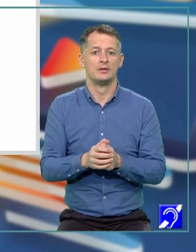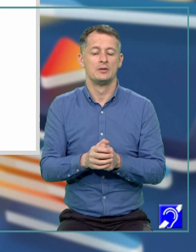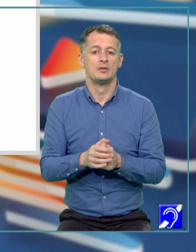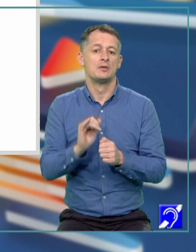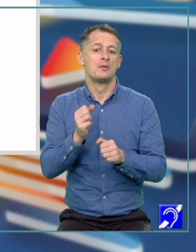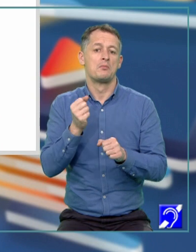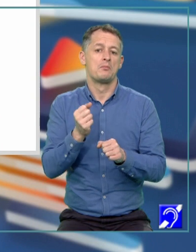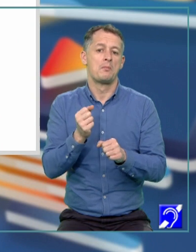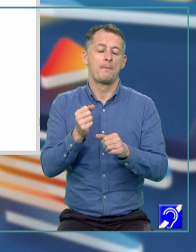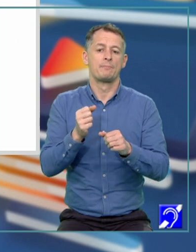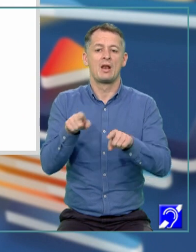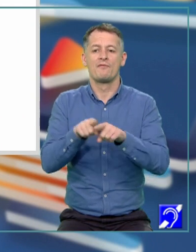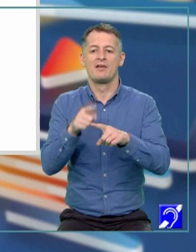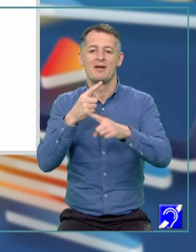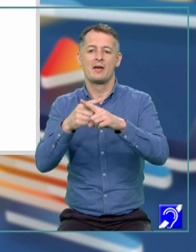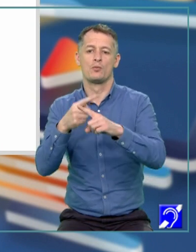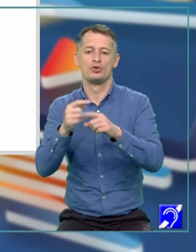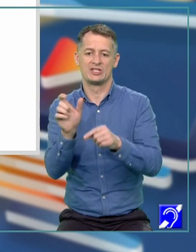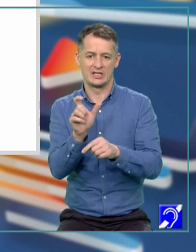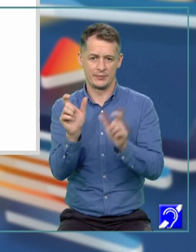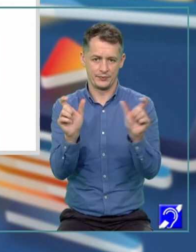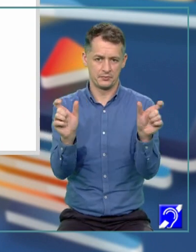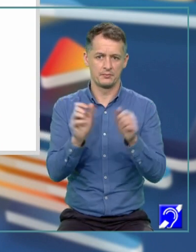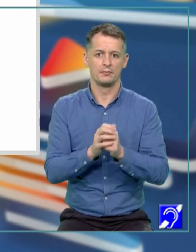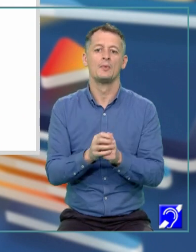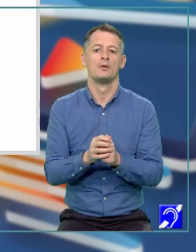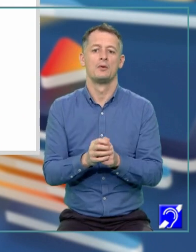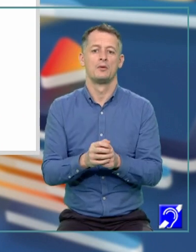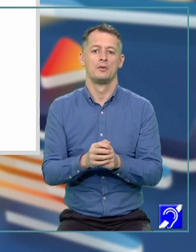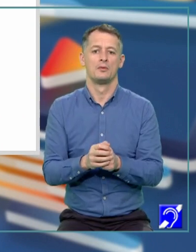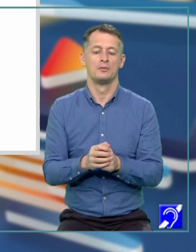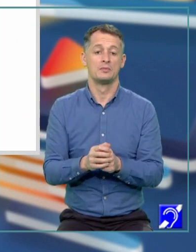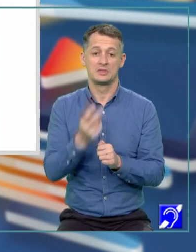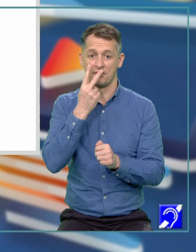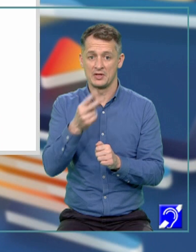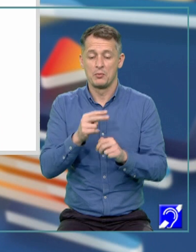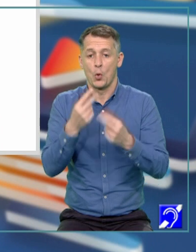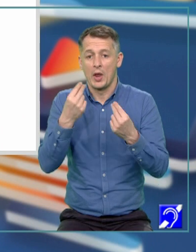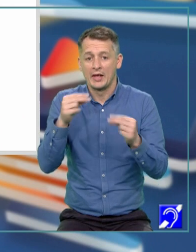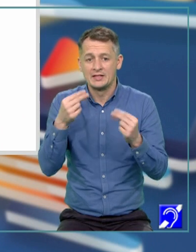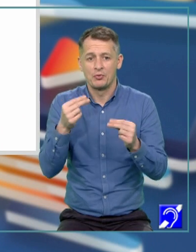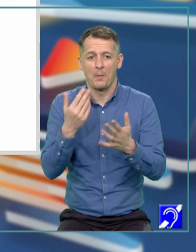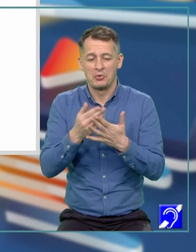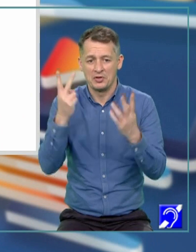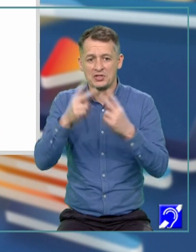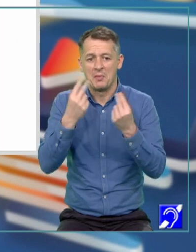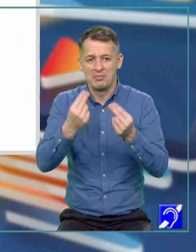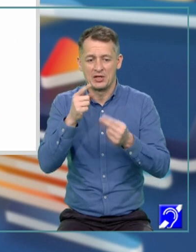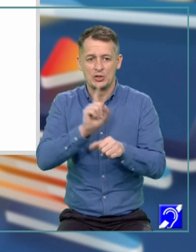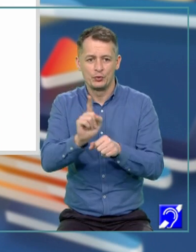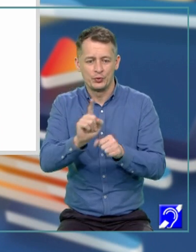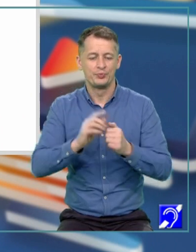produs de factori, de forma A0X plus B0. Haideți să vedem un exemplu pentru a înțelege mai bine ce